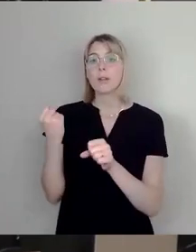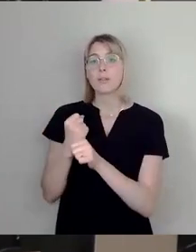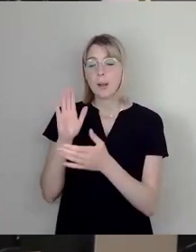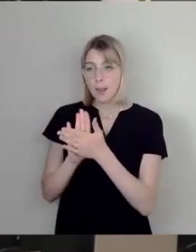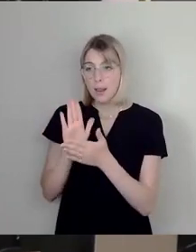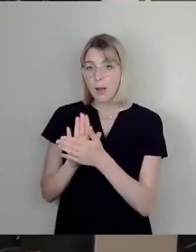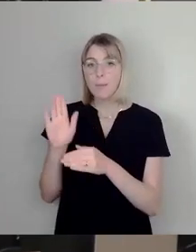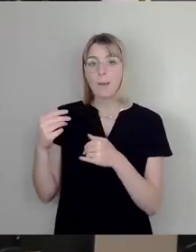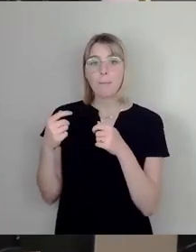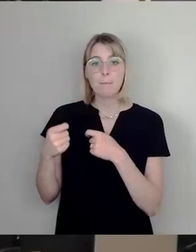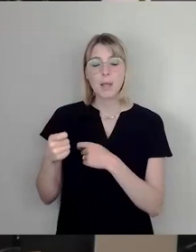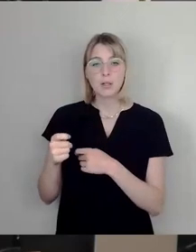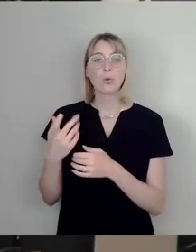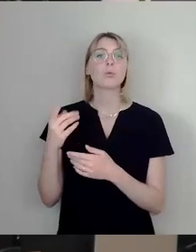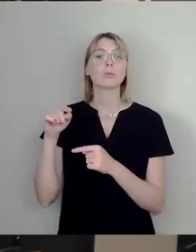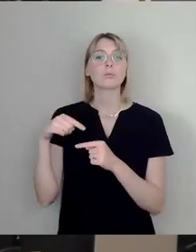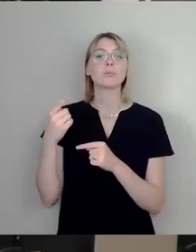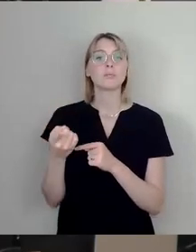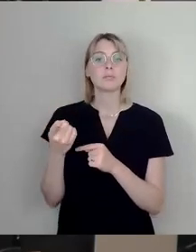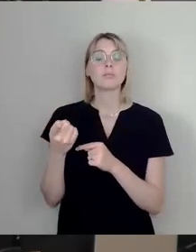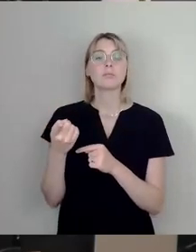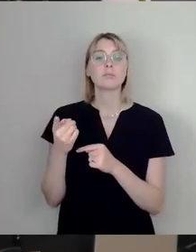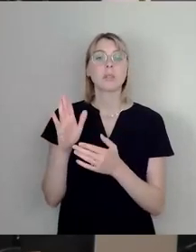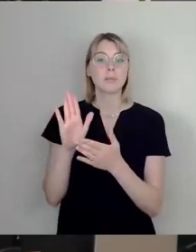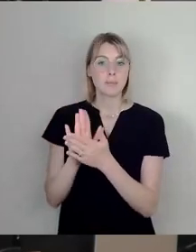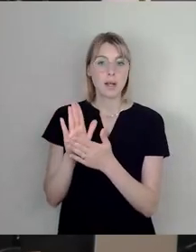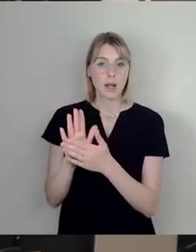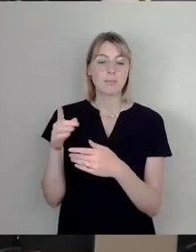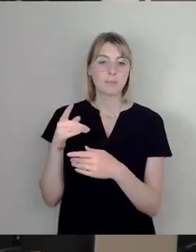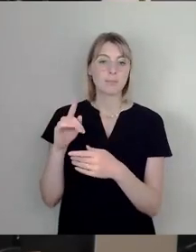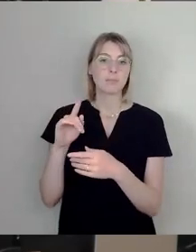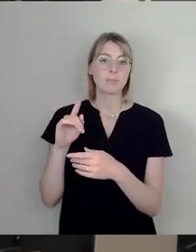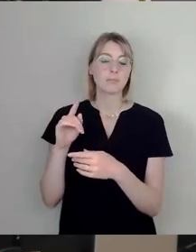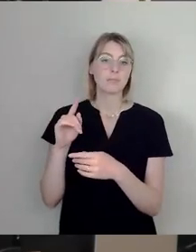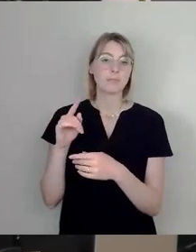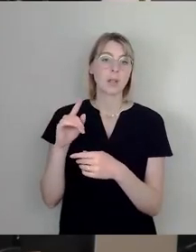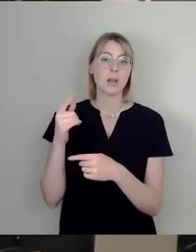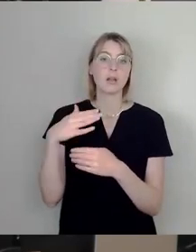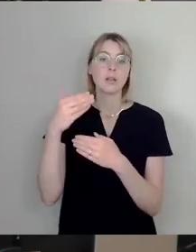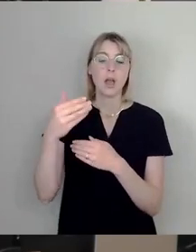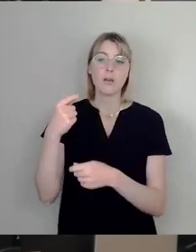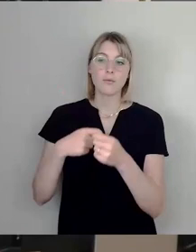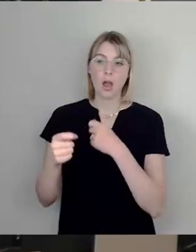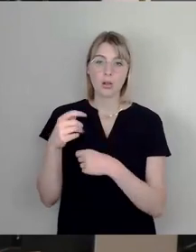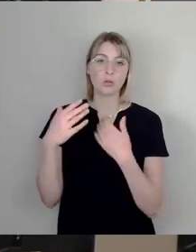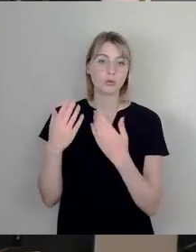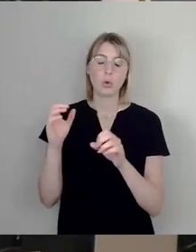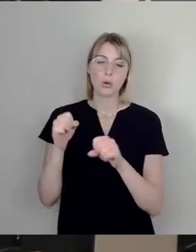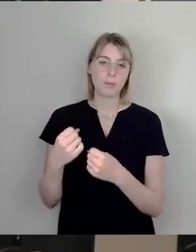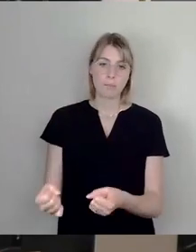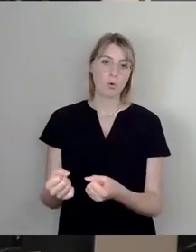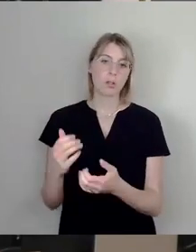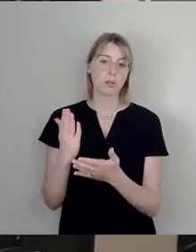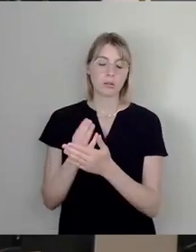nächsten Jahres stattfinden. Und Nachverhandlungen in diesem Mietvertrag sind nicht möglich. Das wurde uns sehr deutlich dargestellt. Das heißt,